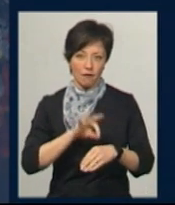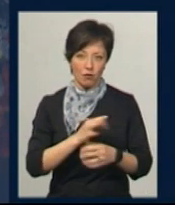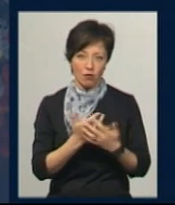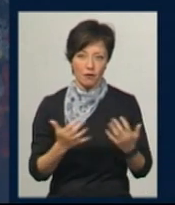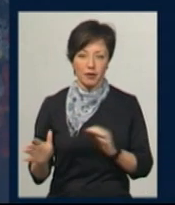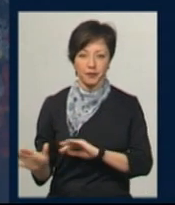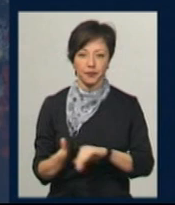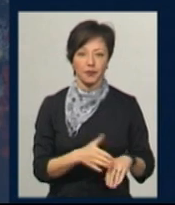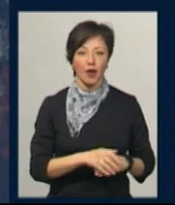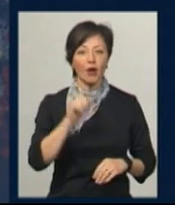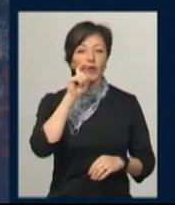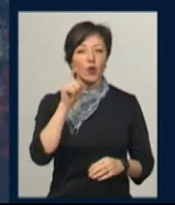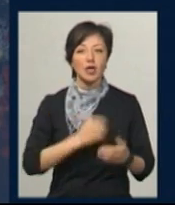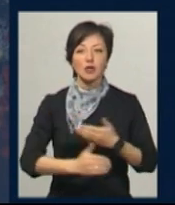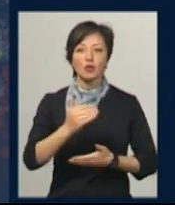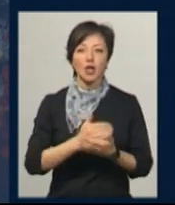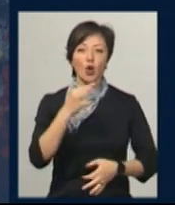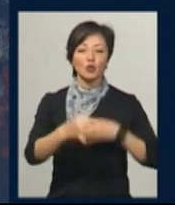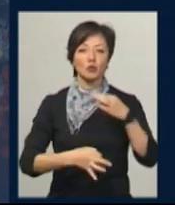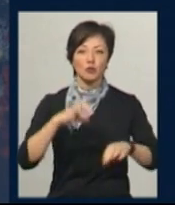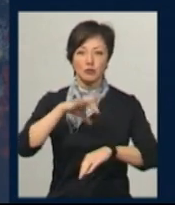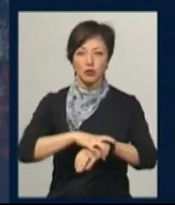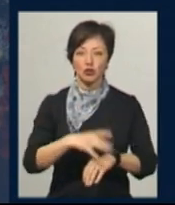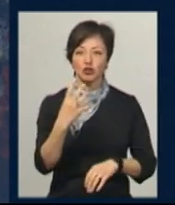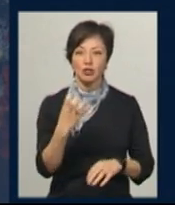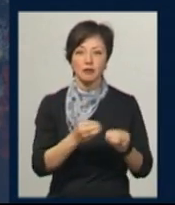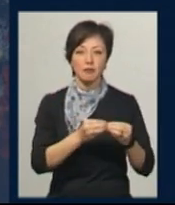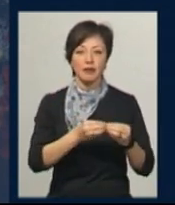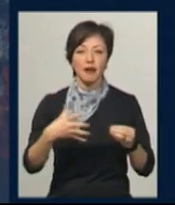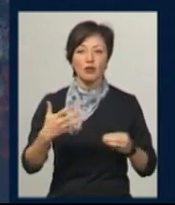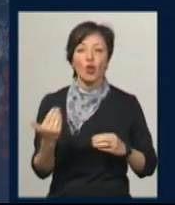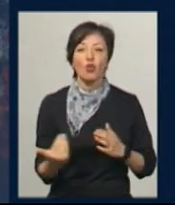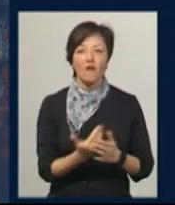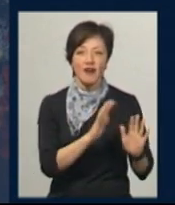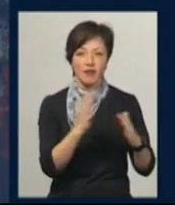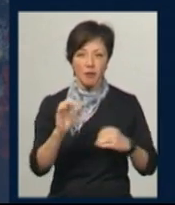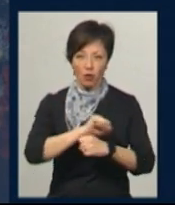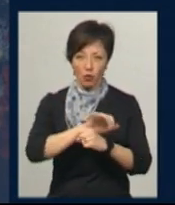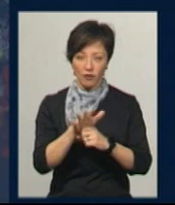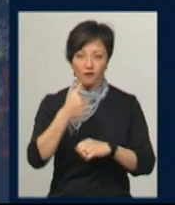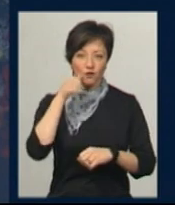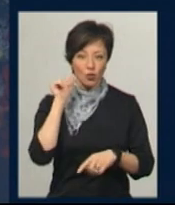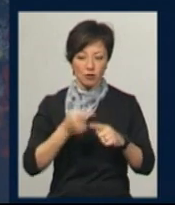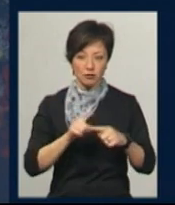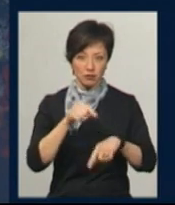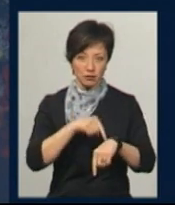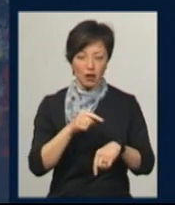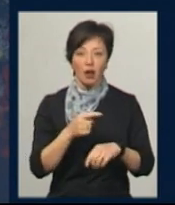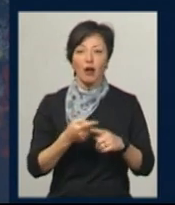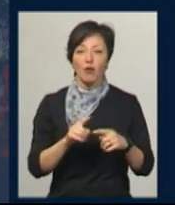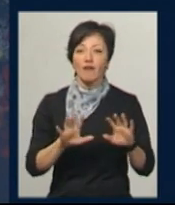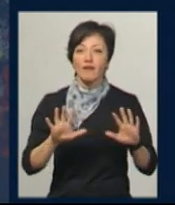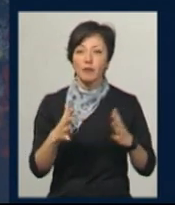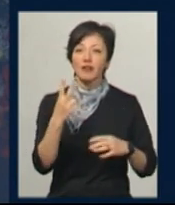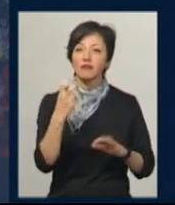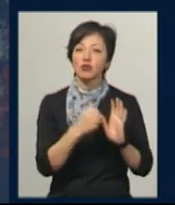В Україні за останню добу виявлено 415 нових випадків COVID-19. Вчора на цю годину таких випадків було